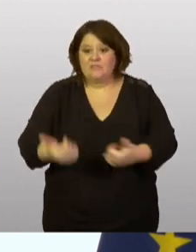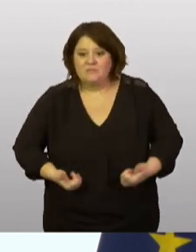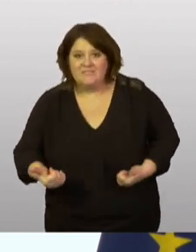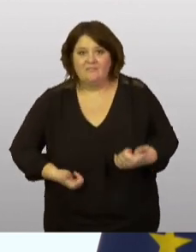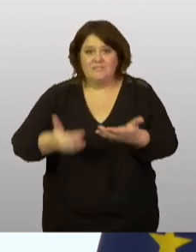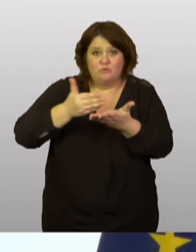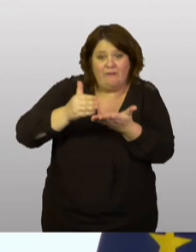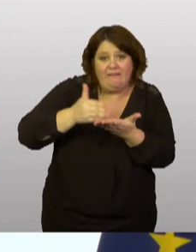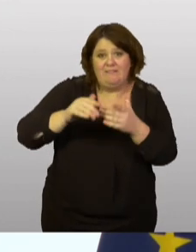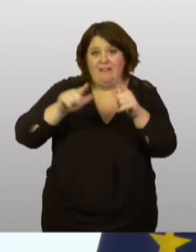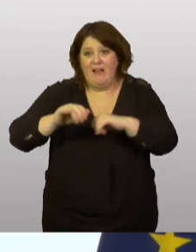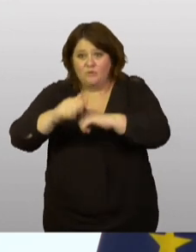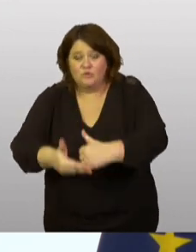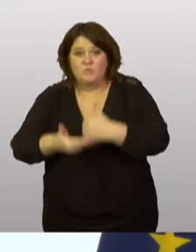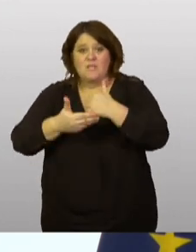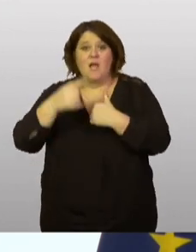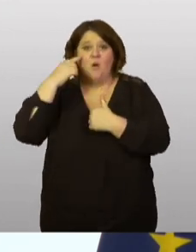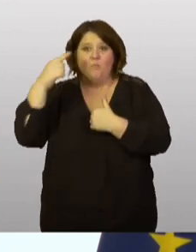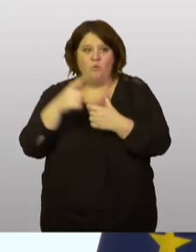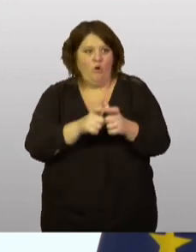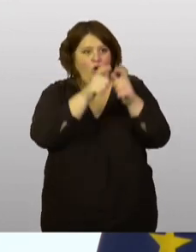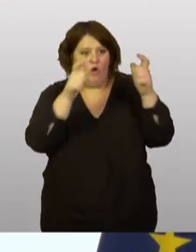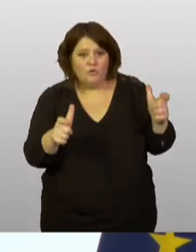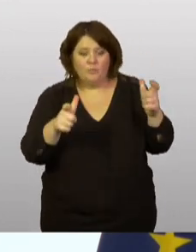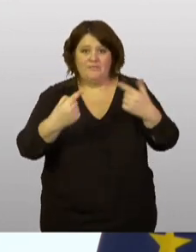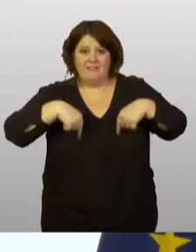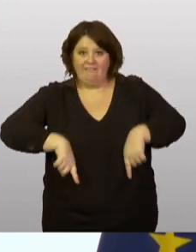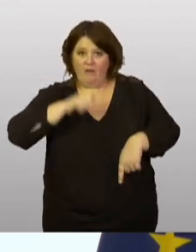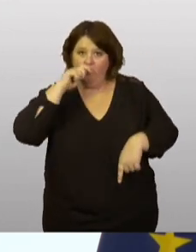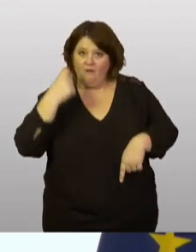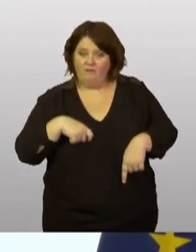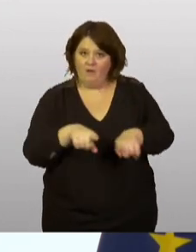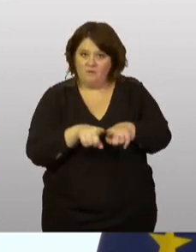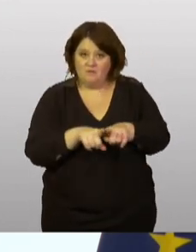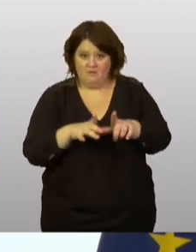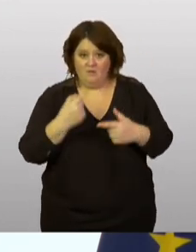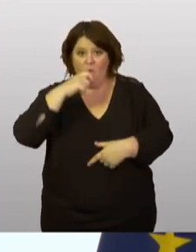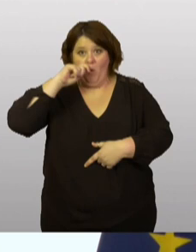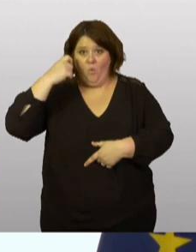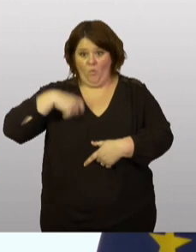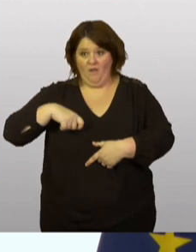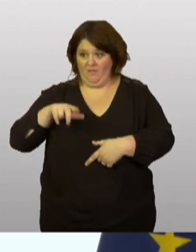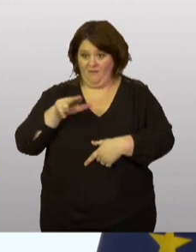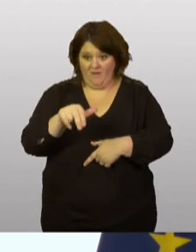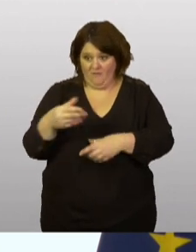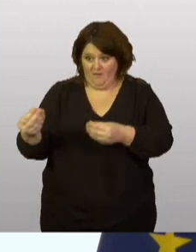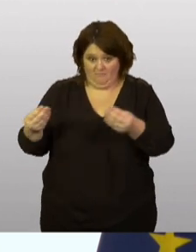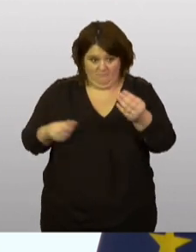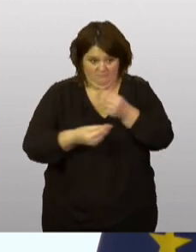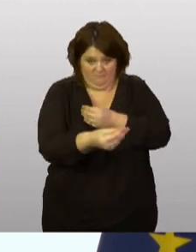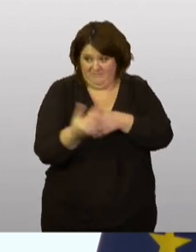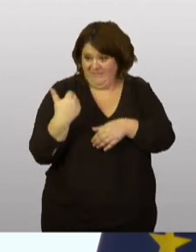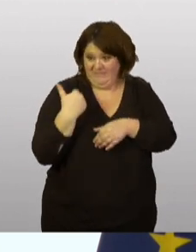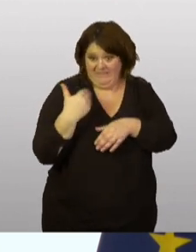crédits, de soutien pour les entreprises d'Etat d'Ukraine que l'Ukraine obtiendra très prochainement, la